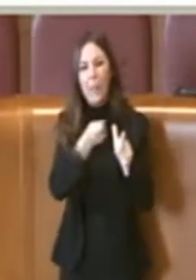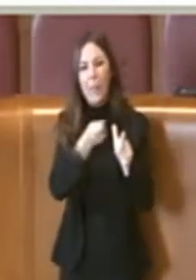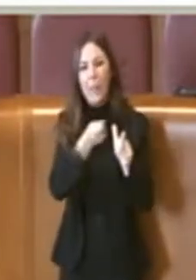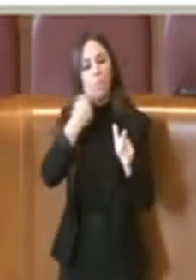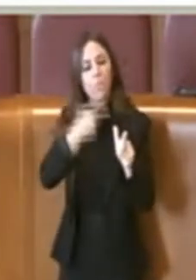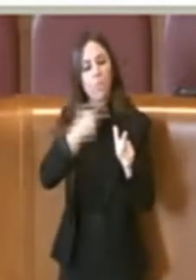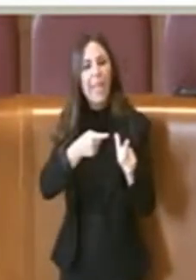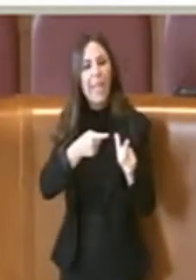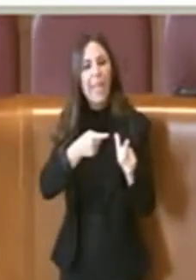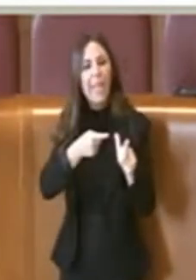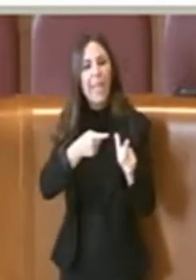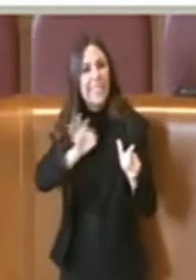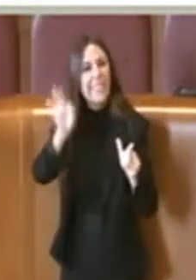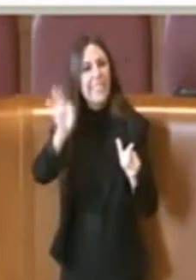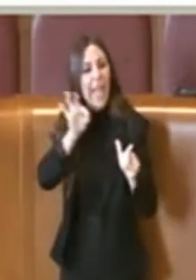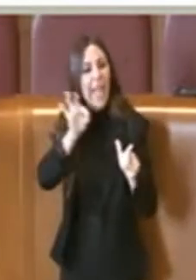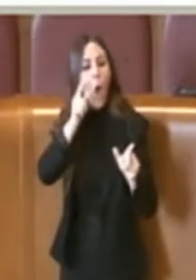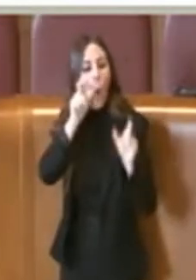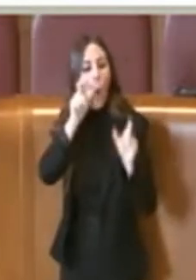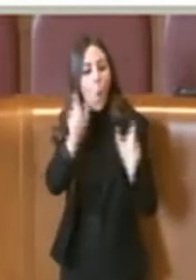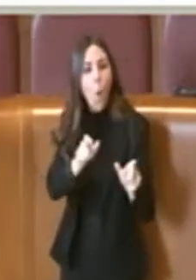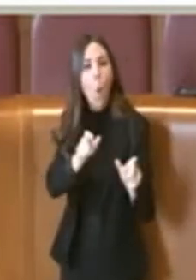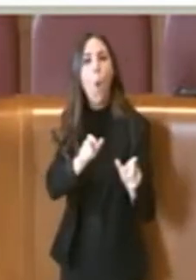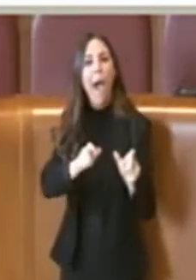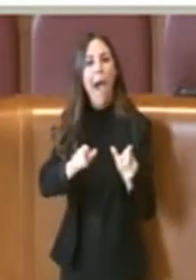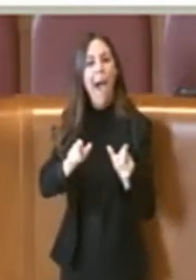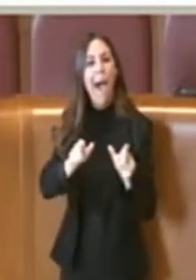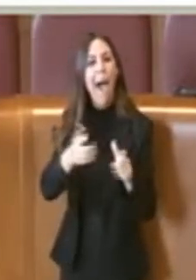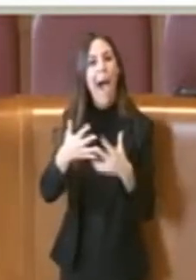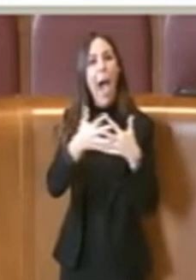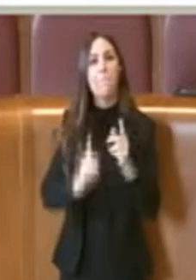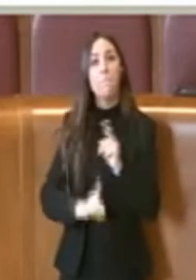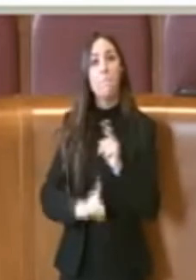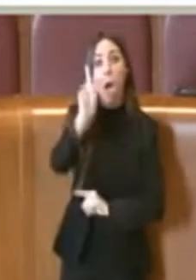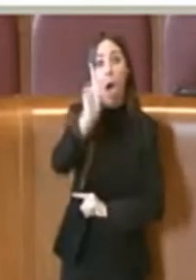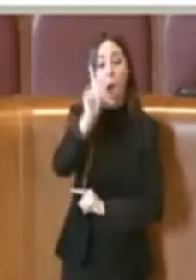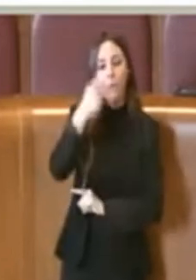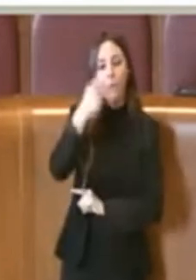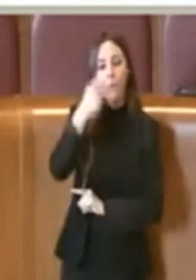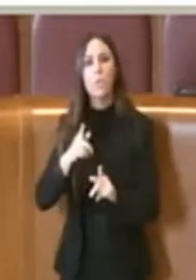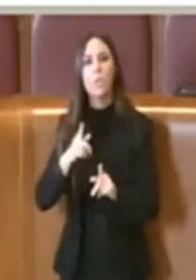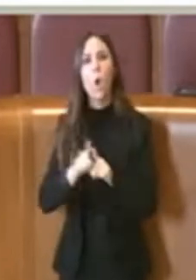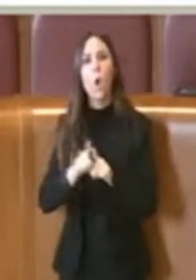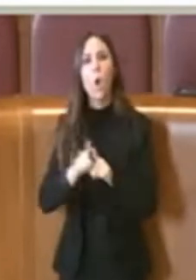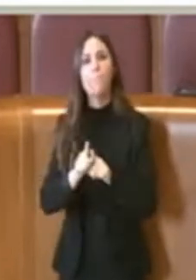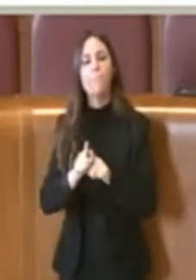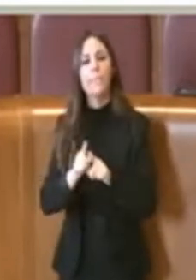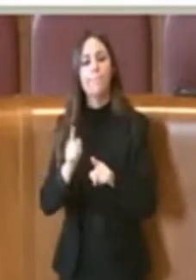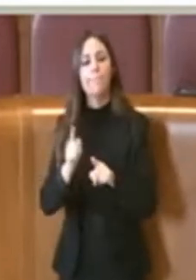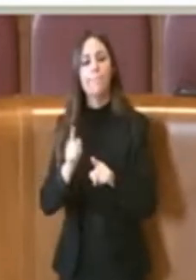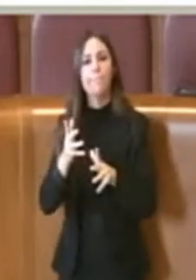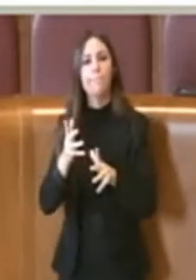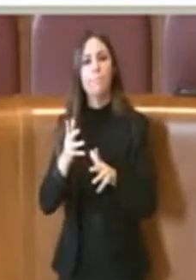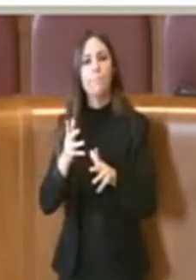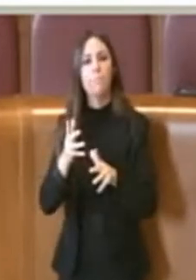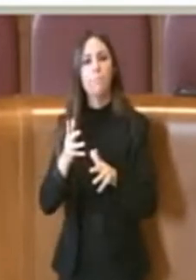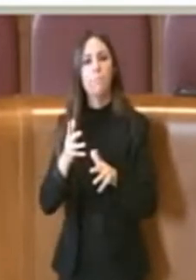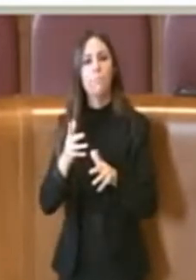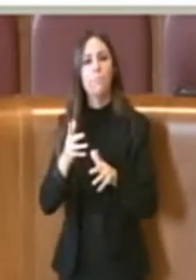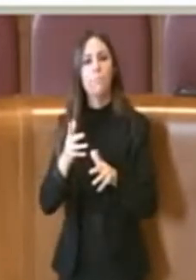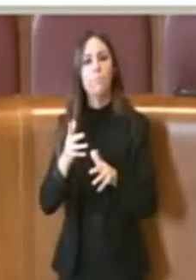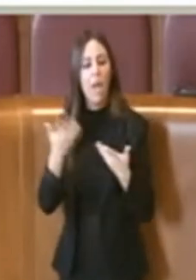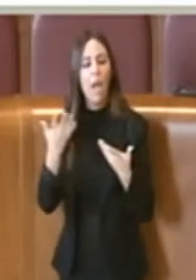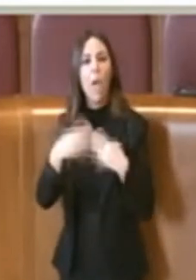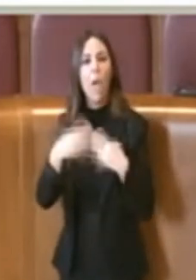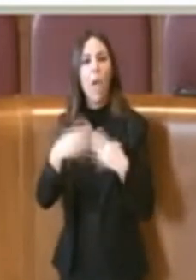di un insetto all'octono del Nord America che, come abbiamo visto, ha avuto un'azione impattante su un